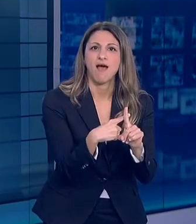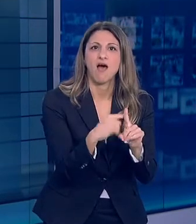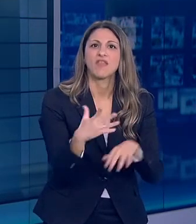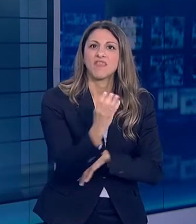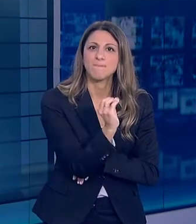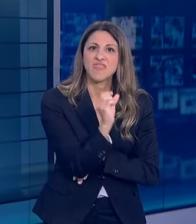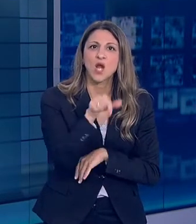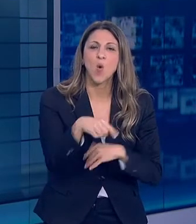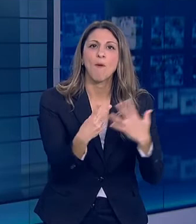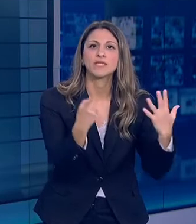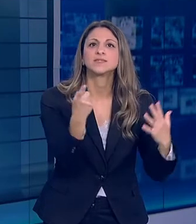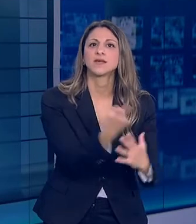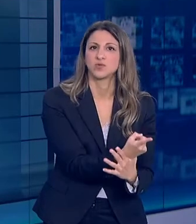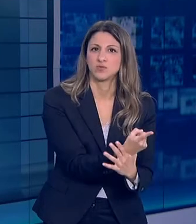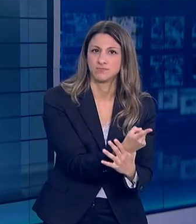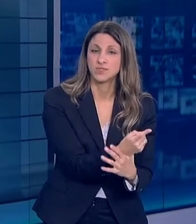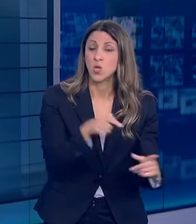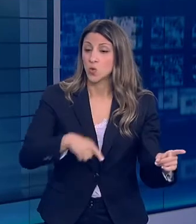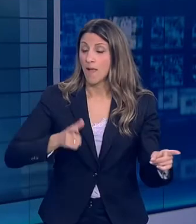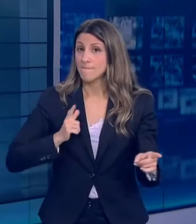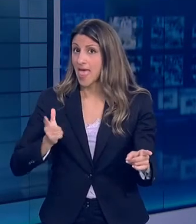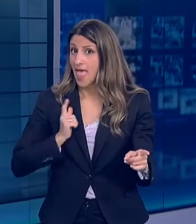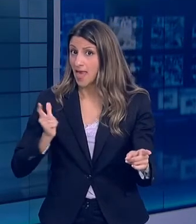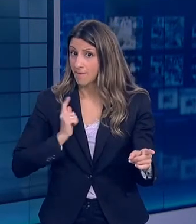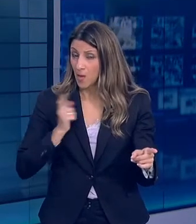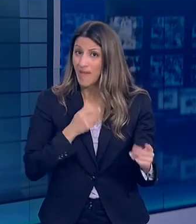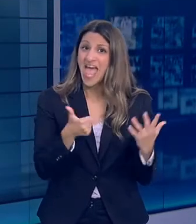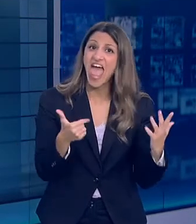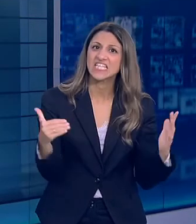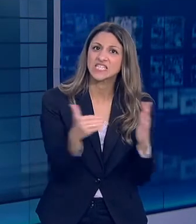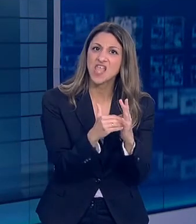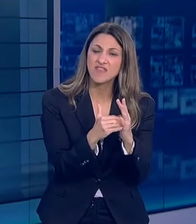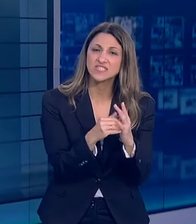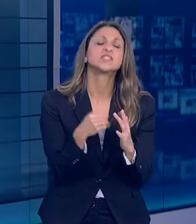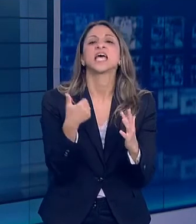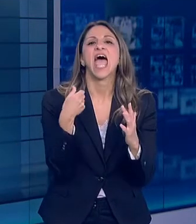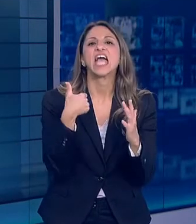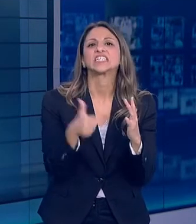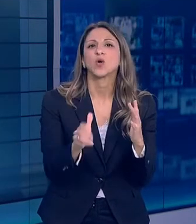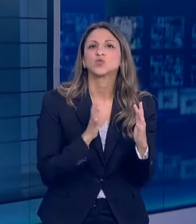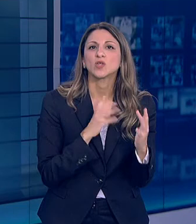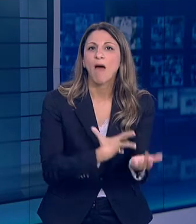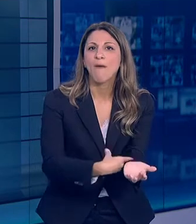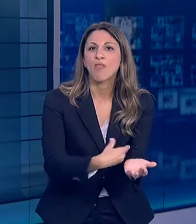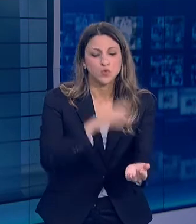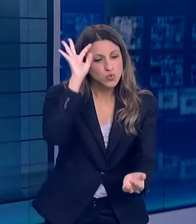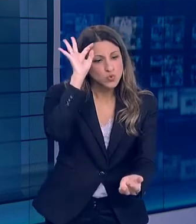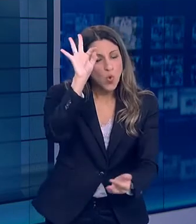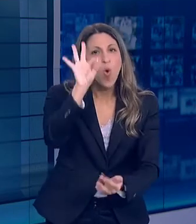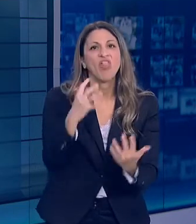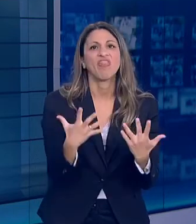0,7% Αναμένεται να ολοκληρωθεί η μελέτη ακόμα 6.600 αιμοδοτών ώστε να έχουμε έναν αριθμό κοντά στις 10.000